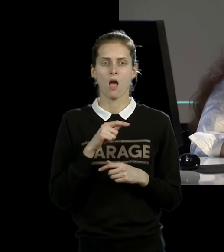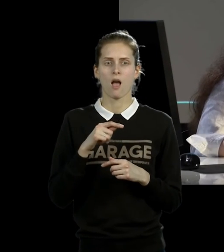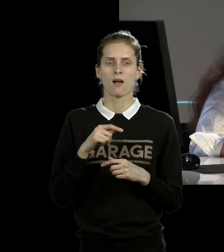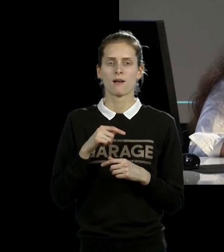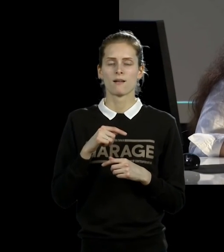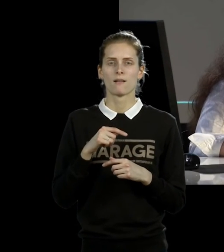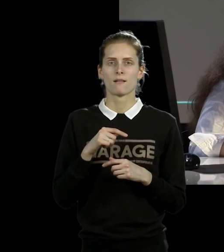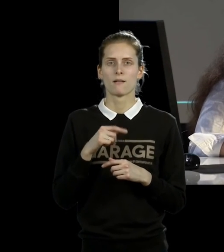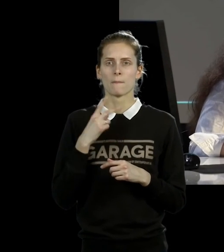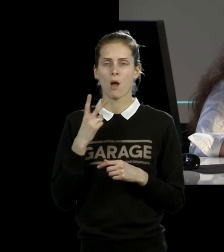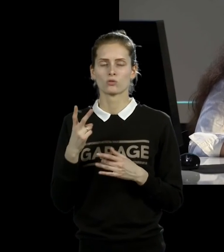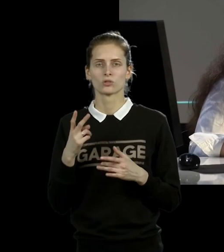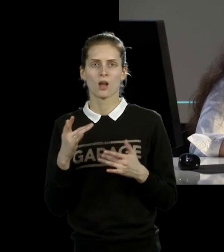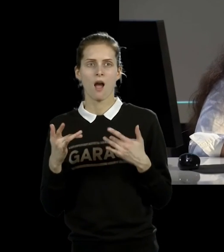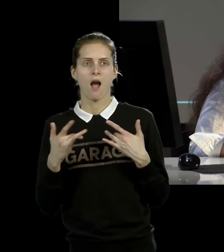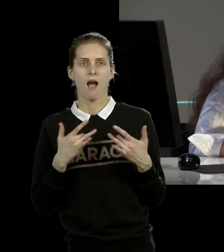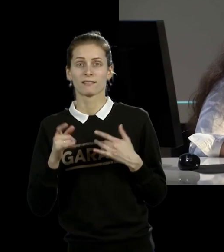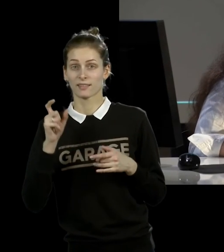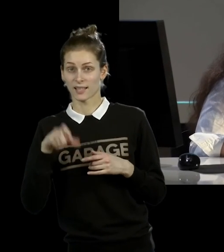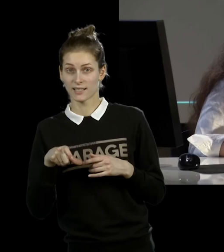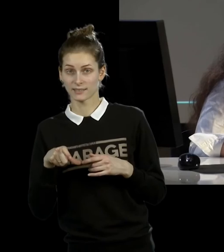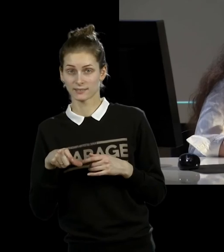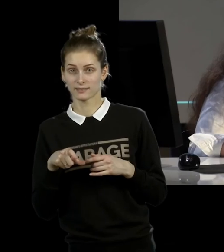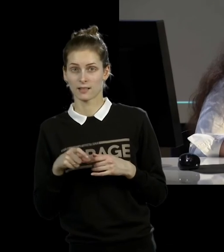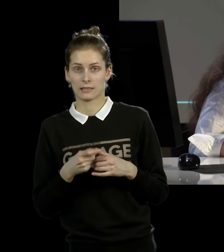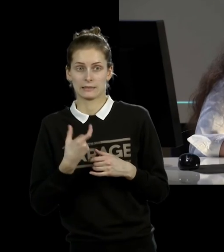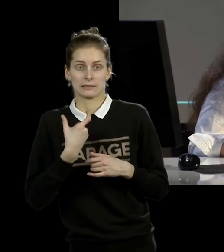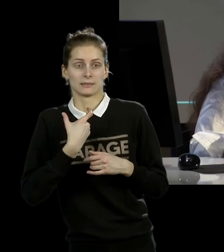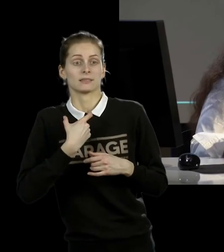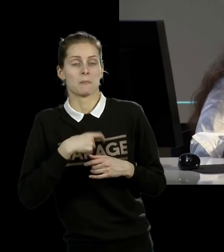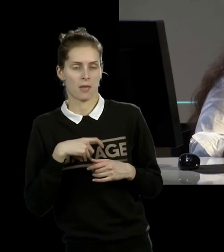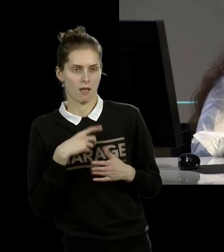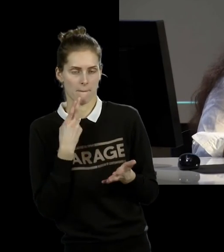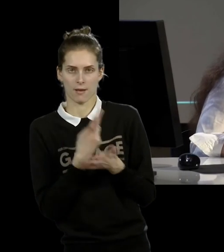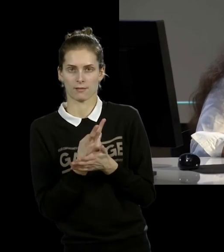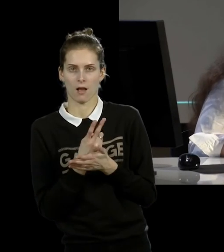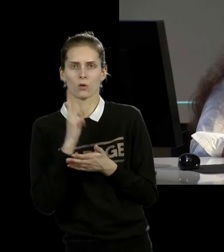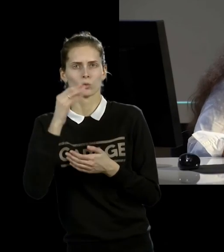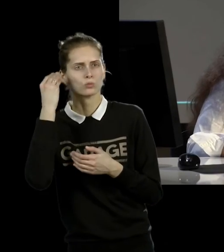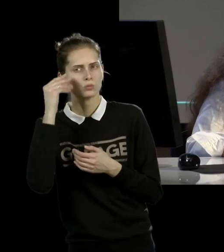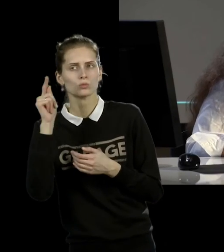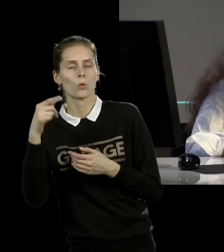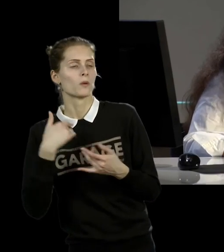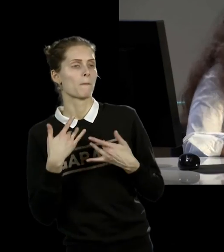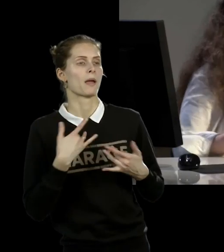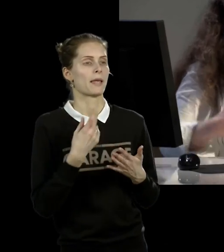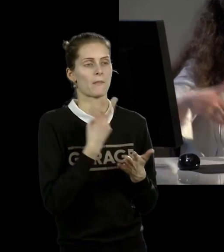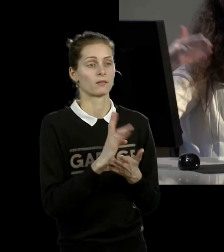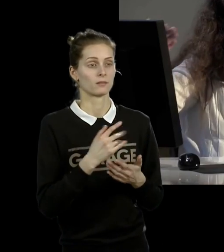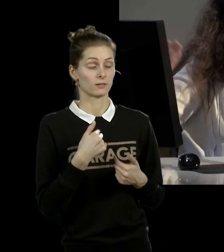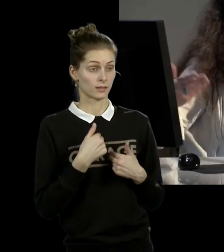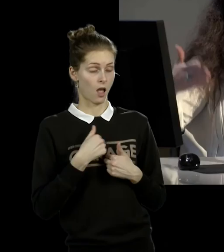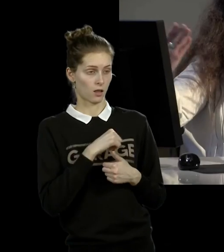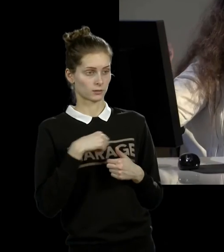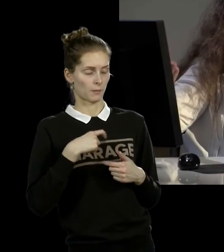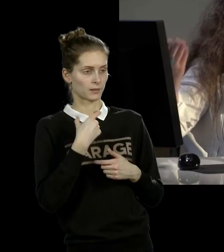играющие самую себя. Играющая Марина Абрамовича – актриса, которая играет роль Марины Абрамовича. Она переделывает свои старые перформансы. Вот